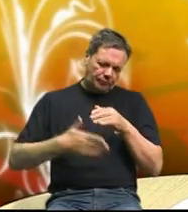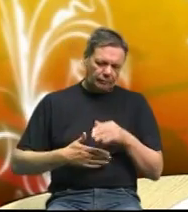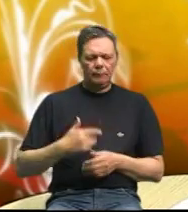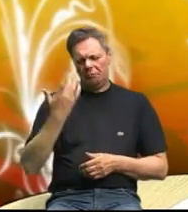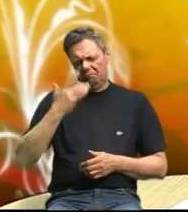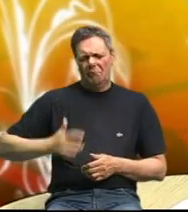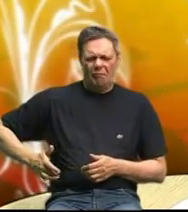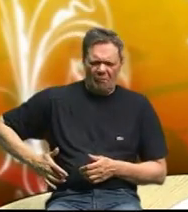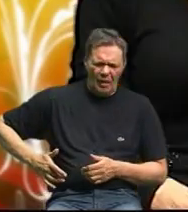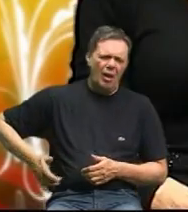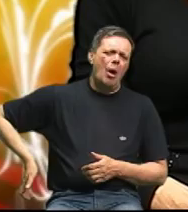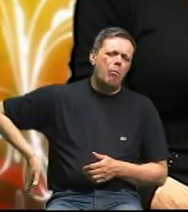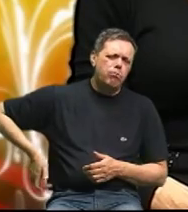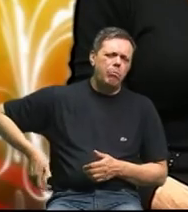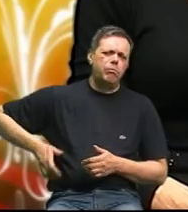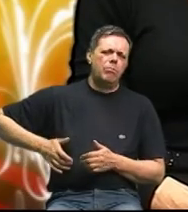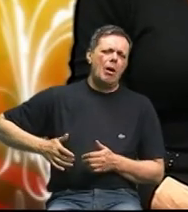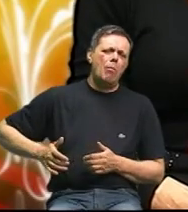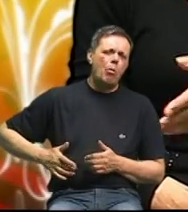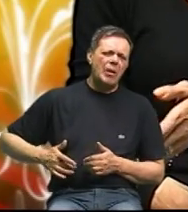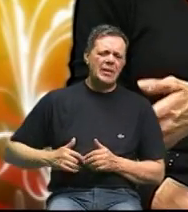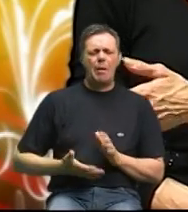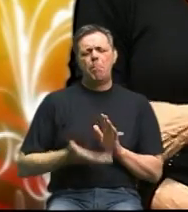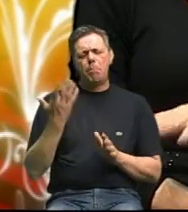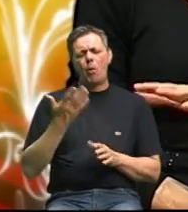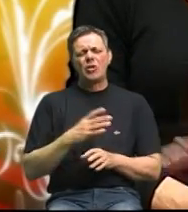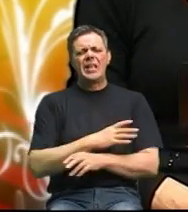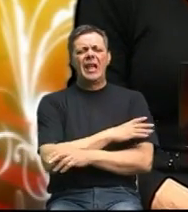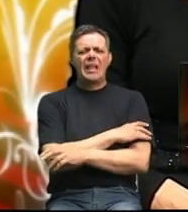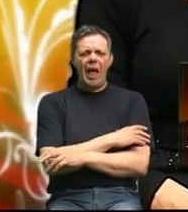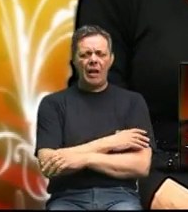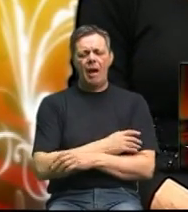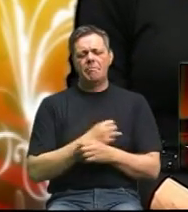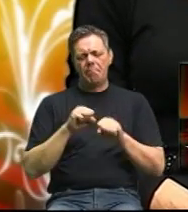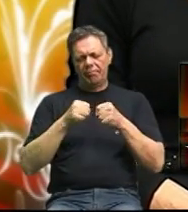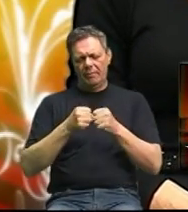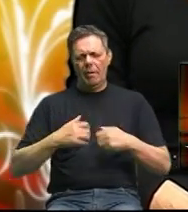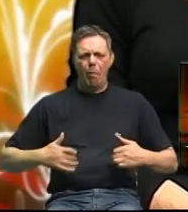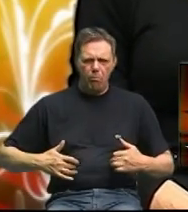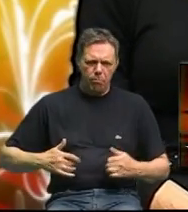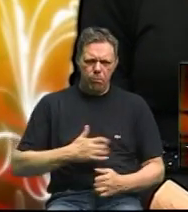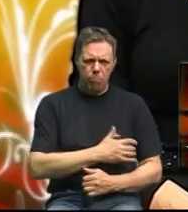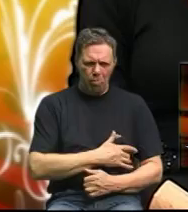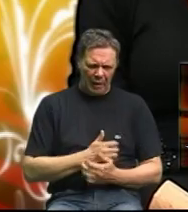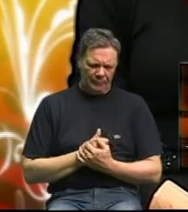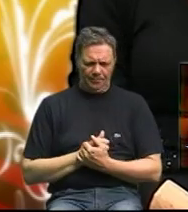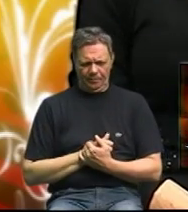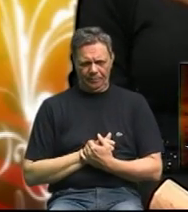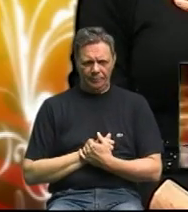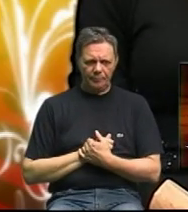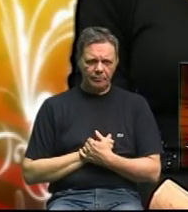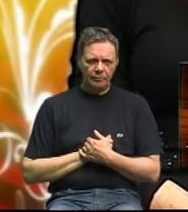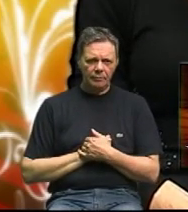poslije visoko krvne poslije visoko krvno tlaka od u bubrezi tako je ali čovjek